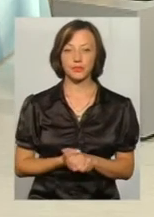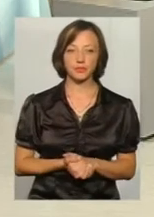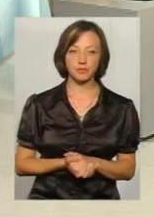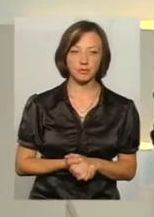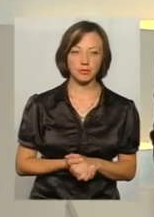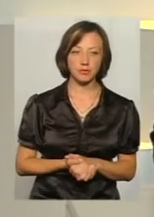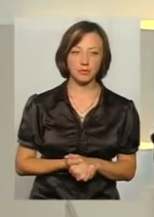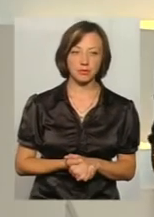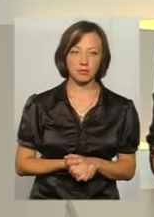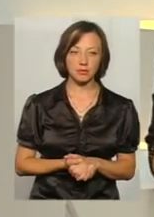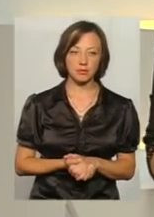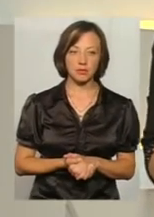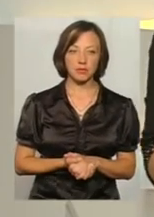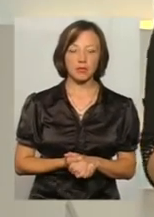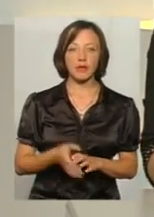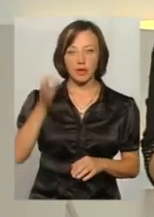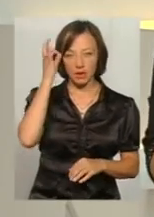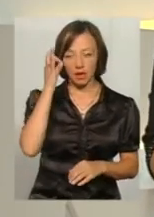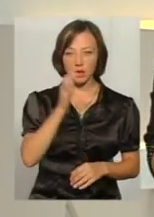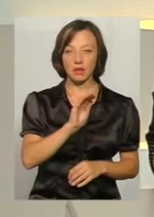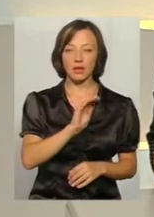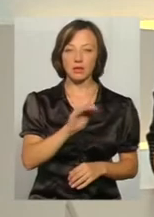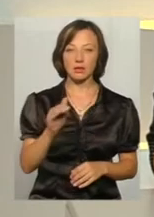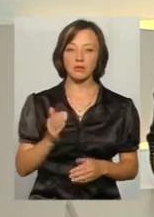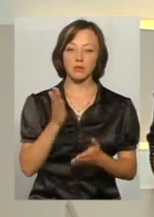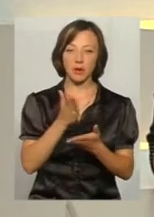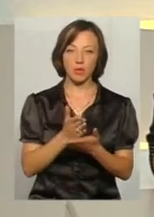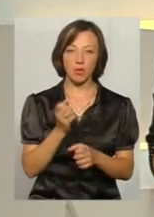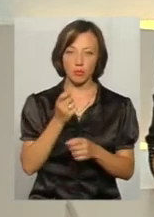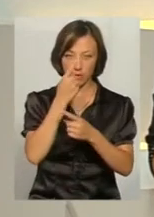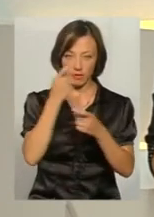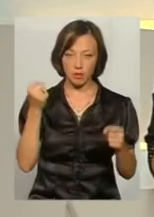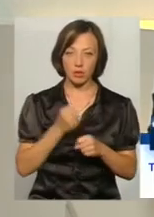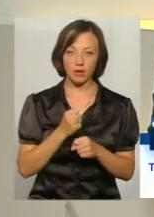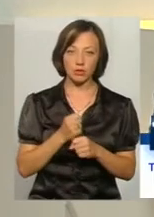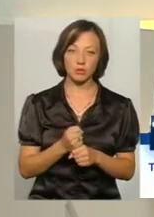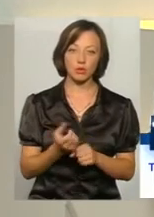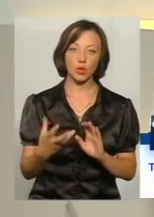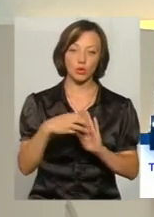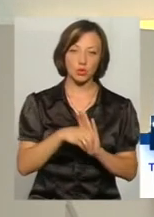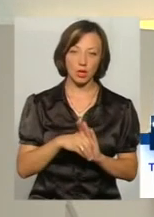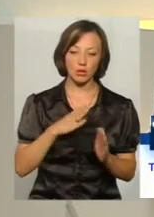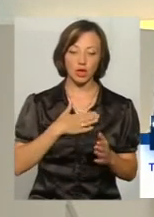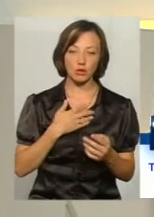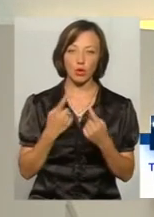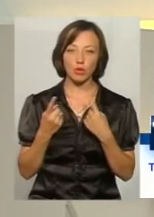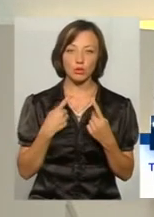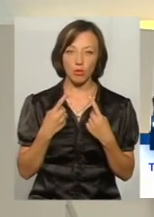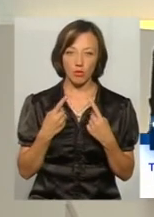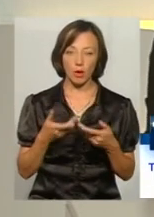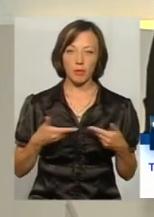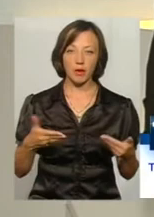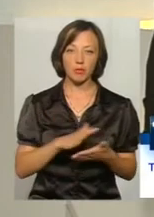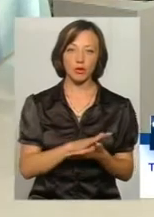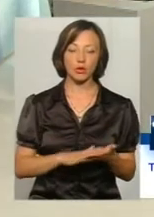Дякую, пані Світлане. Хочу нагадати нашим телеглядачам, що ми працюємо у прямому ефірі. Отож, долучайтеся до нашої розмови, а